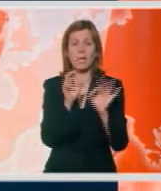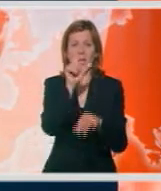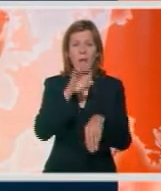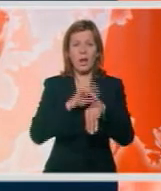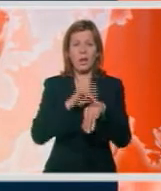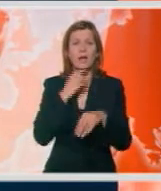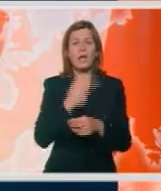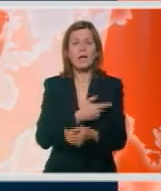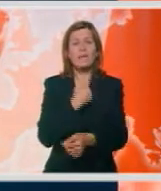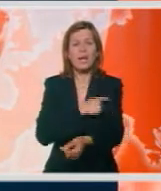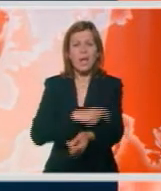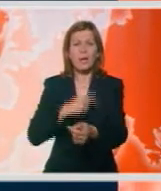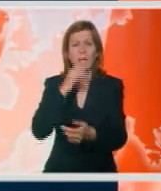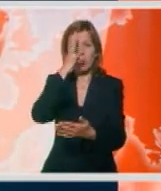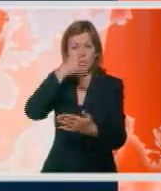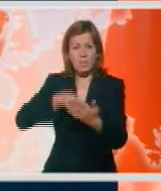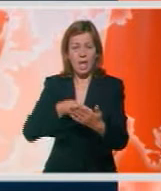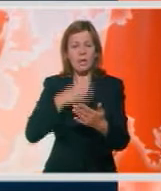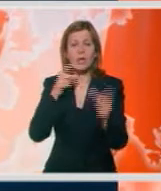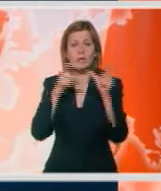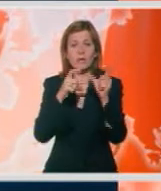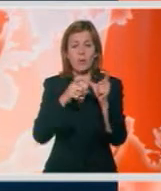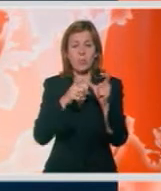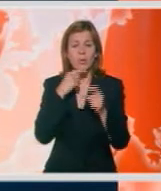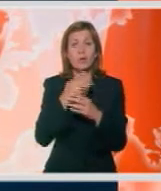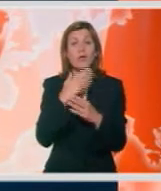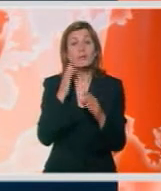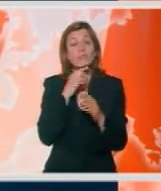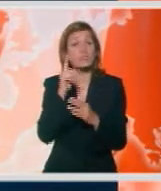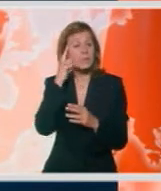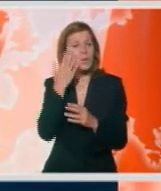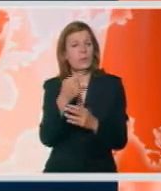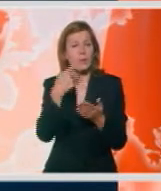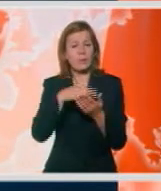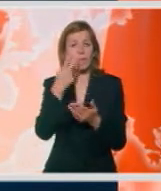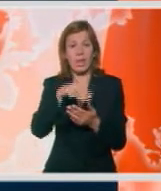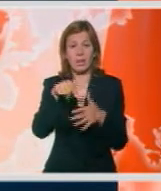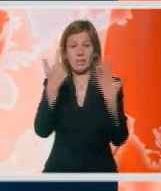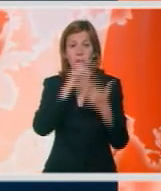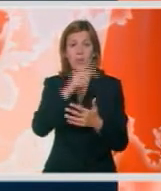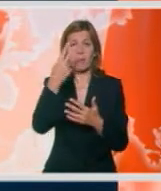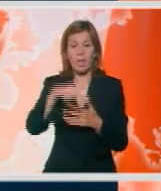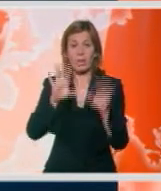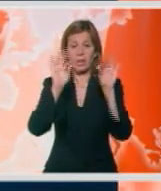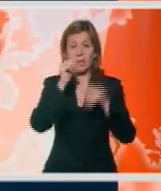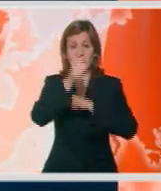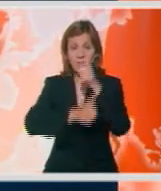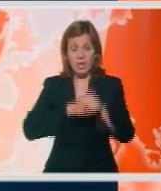neuropsihijatar iz Sombora Radoš Milanović. Predpostavlja se da su oni u periodu od 2007. do 2010.